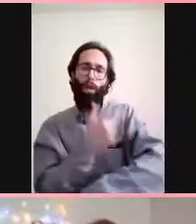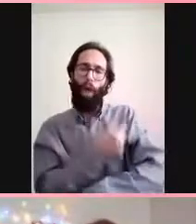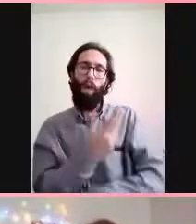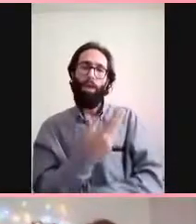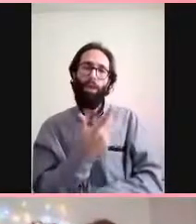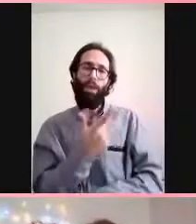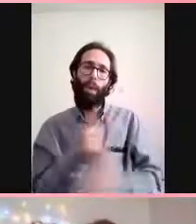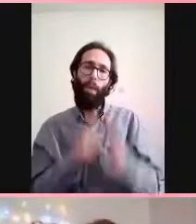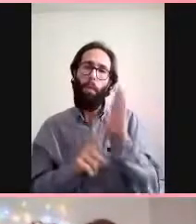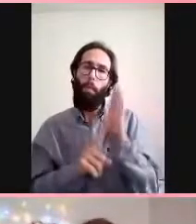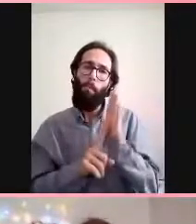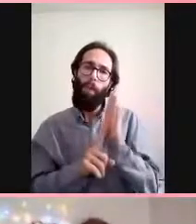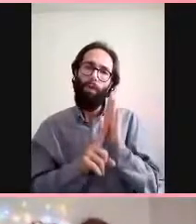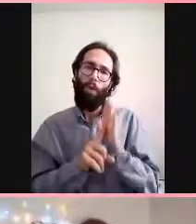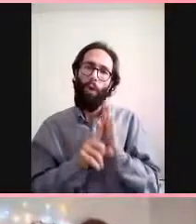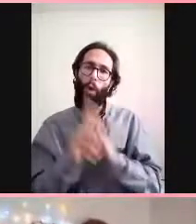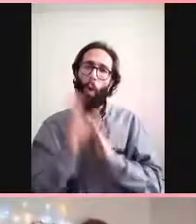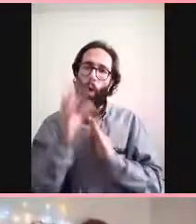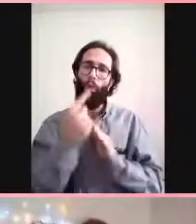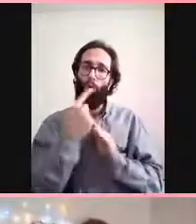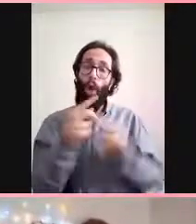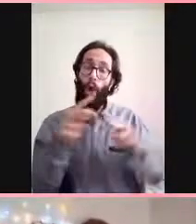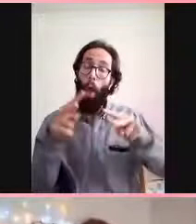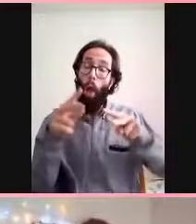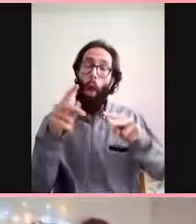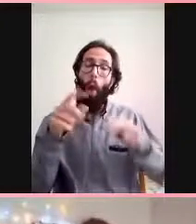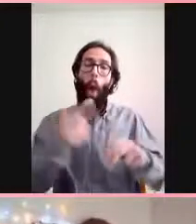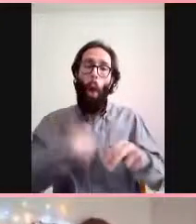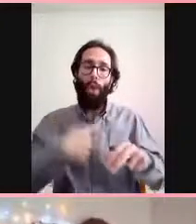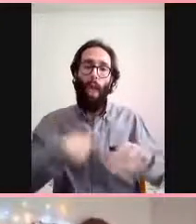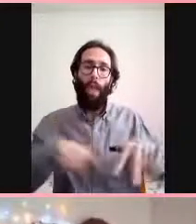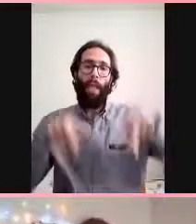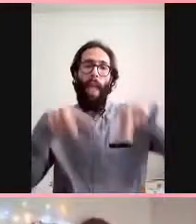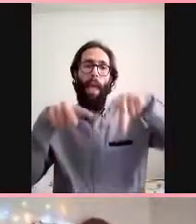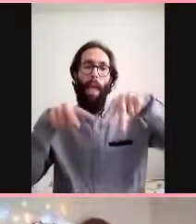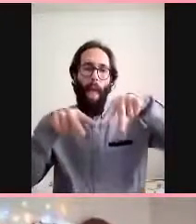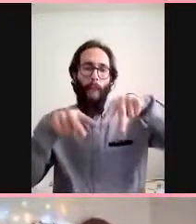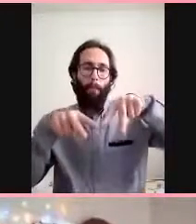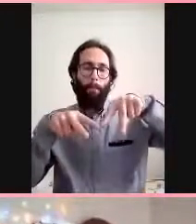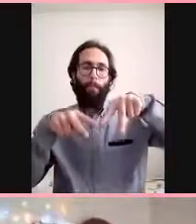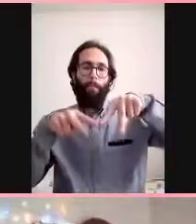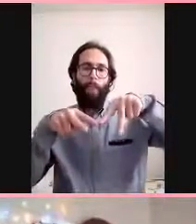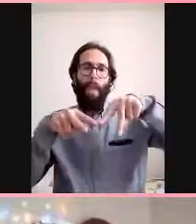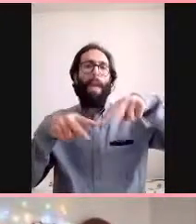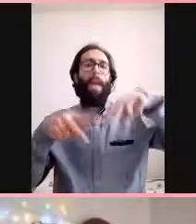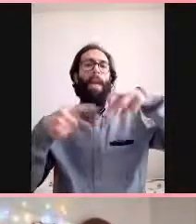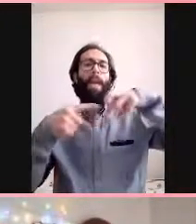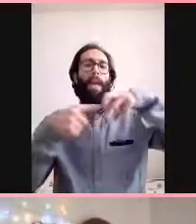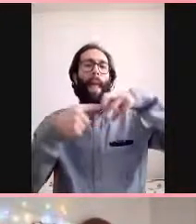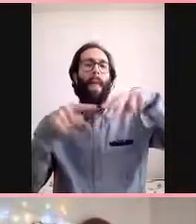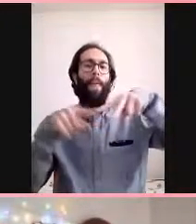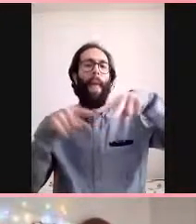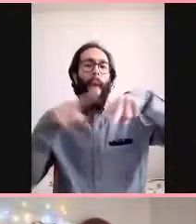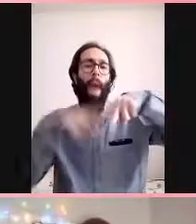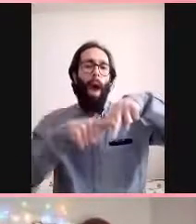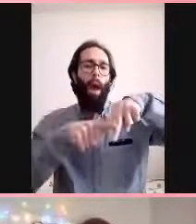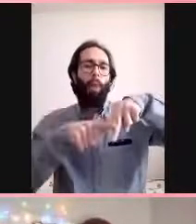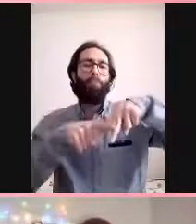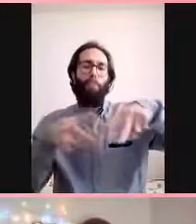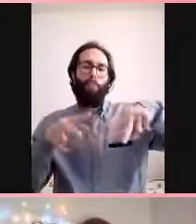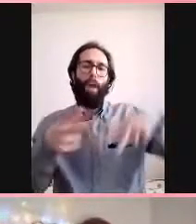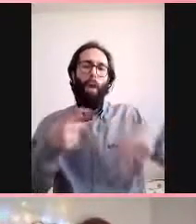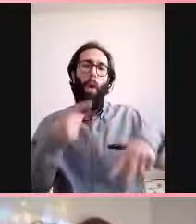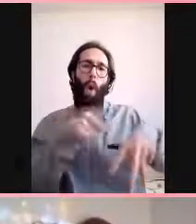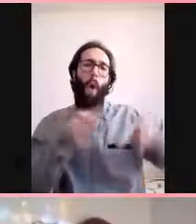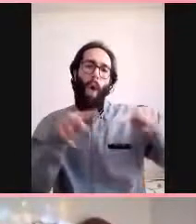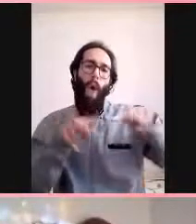aşısı yapılıyor zayıflatılmış virüs değil hani Oxford'un aşısı işte BioNTech'in aşısı diğer